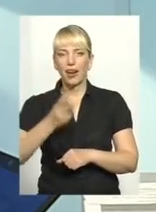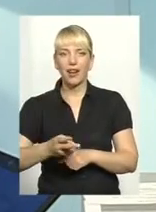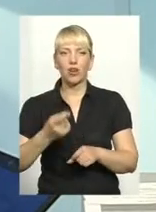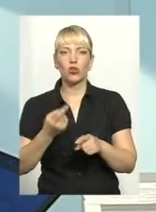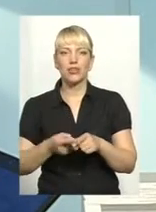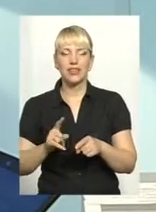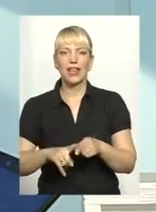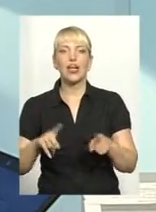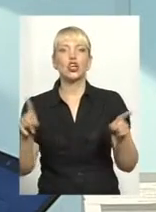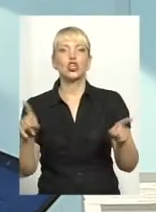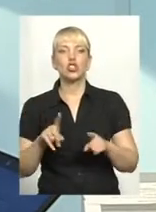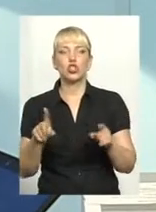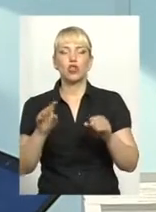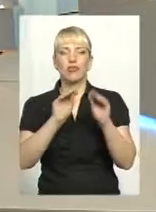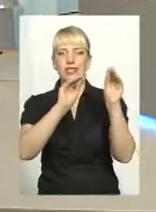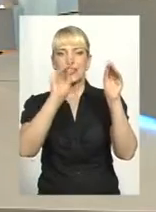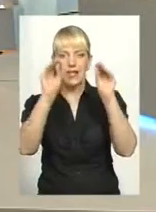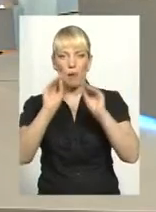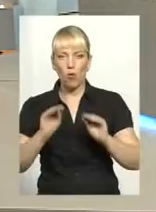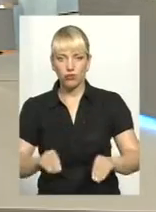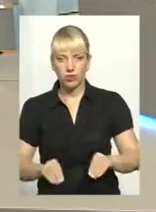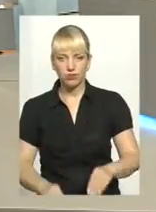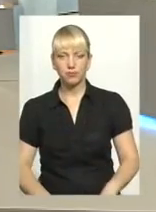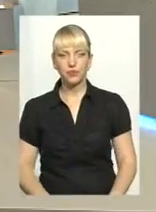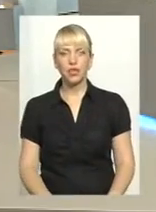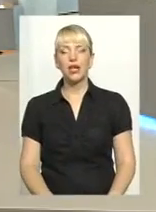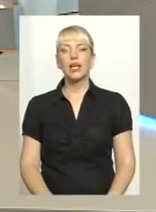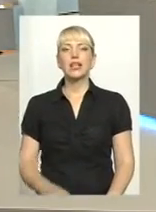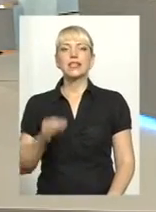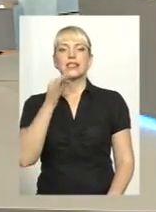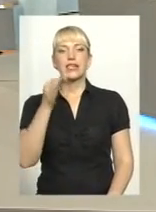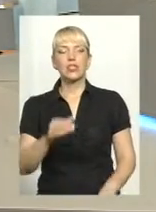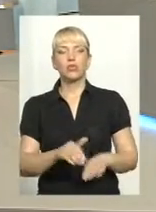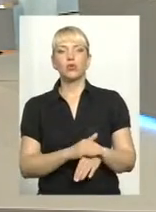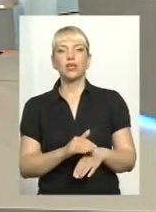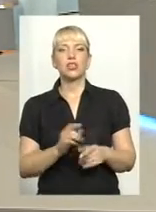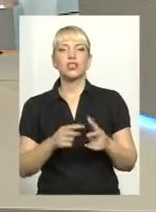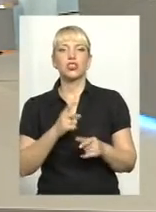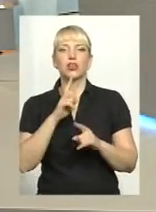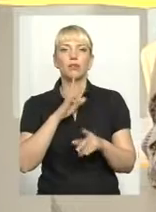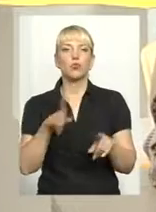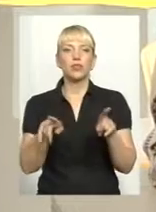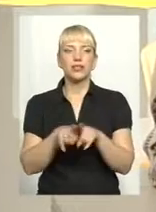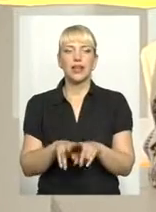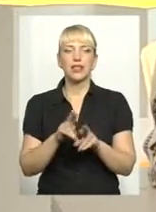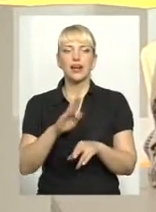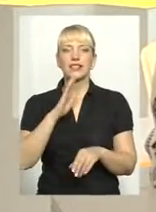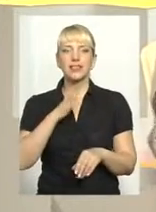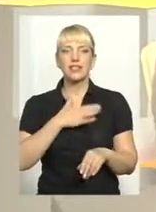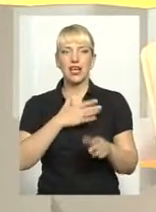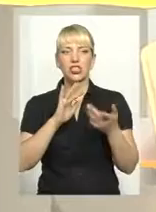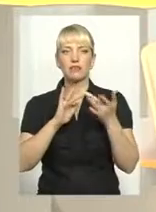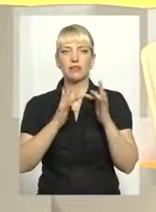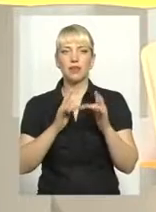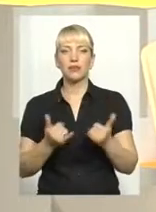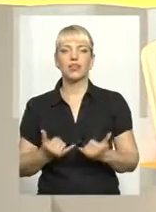заповнив. Скажіть, будь ласка, чи не станеться так, як з нашим сайтом для